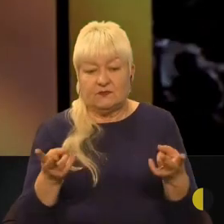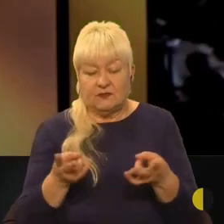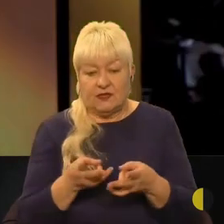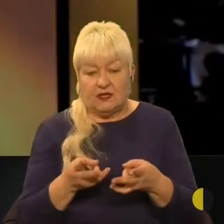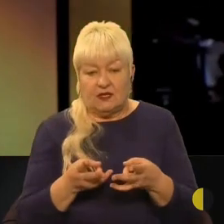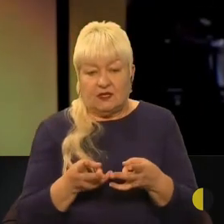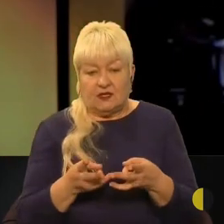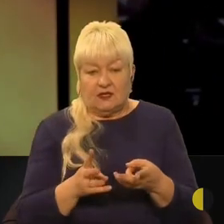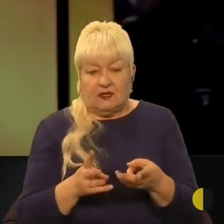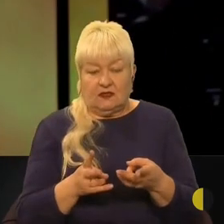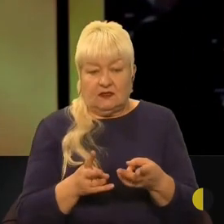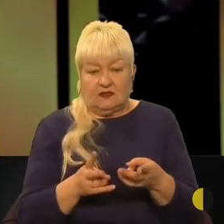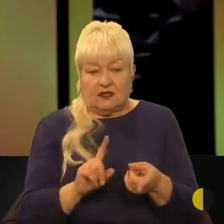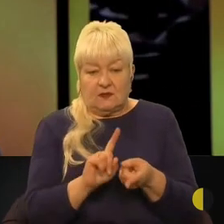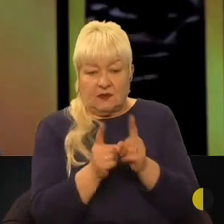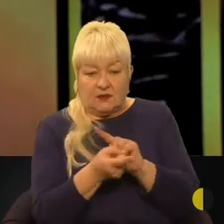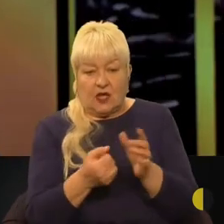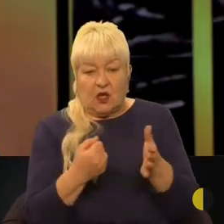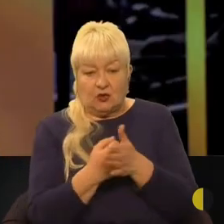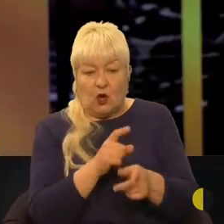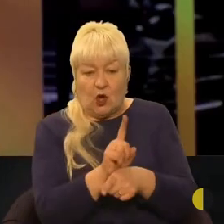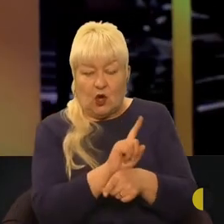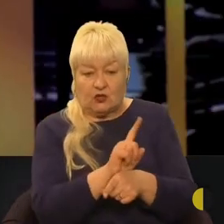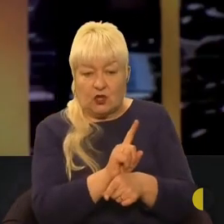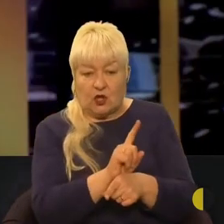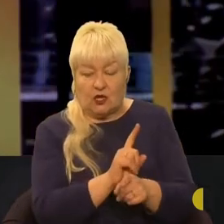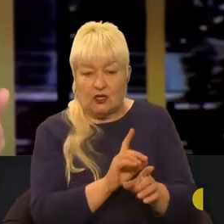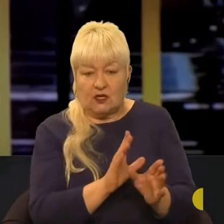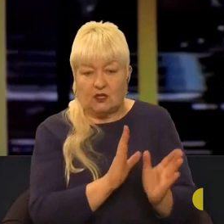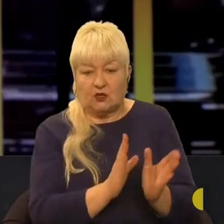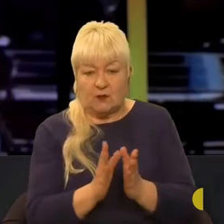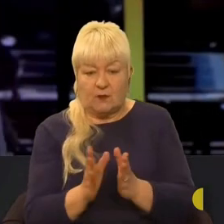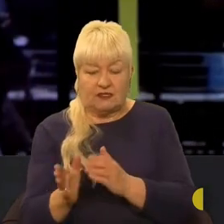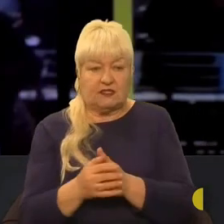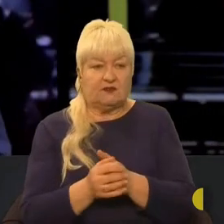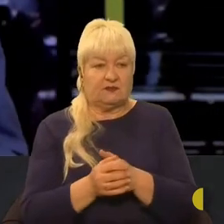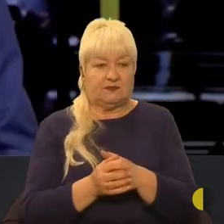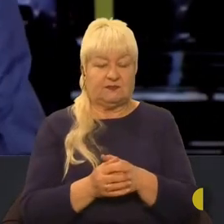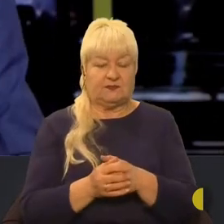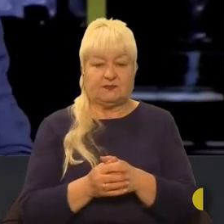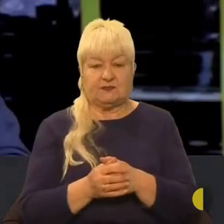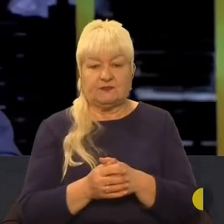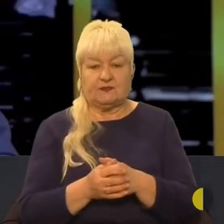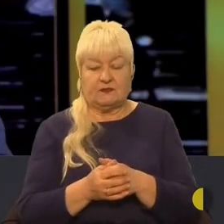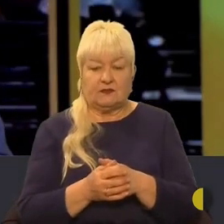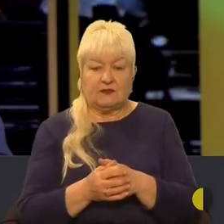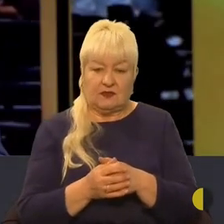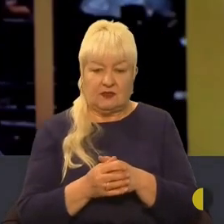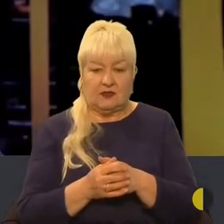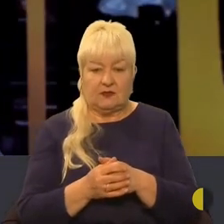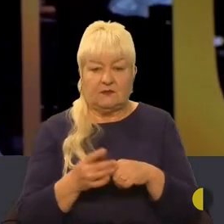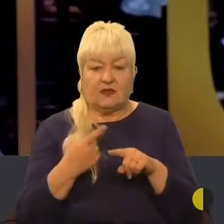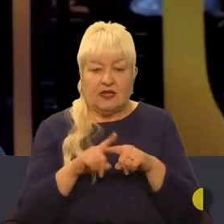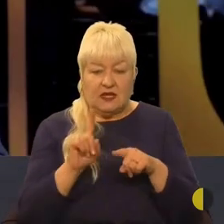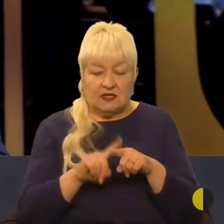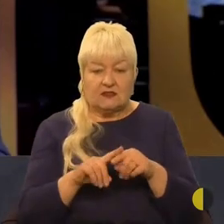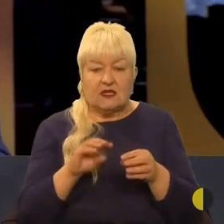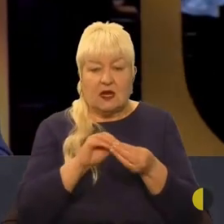до нормативу, як привести до нормативу ще одне, поки слухається. Я зрозумію з ваших слів, що ця проблема потребує комплексного